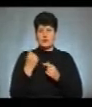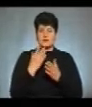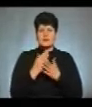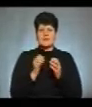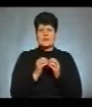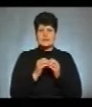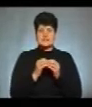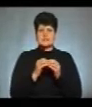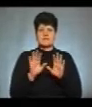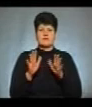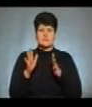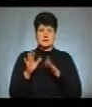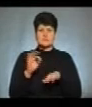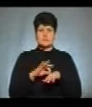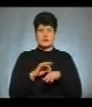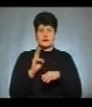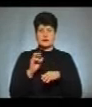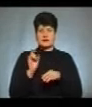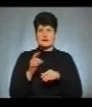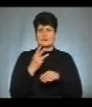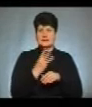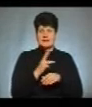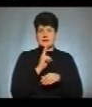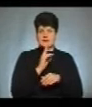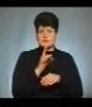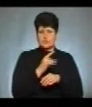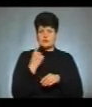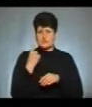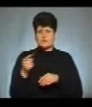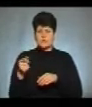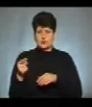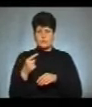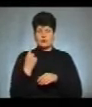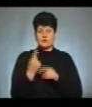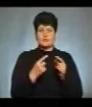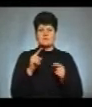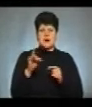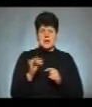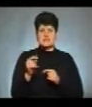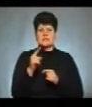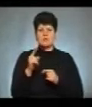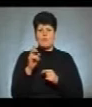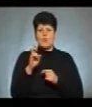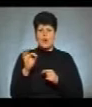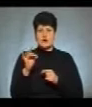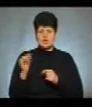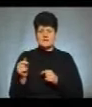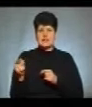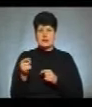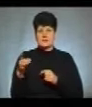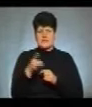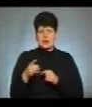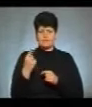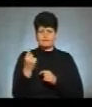спалахів кору. Три в Кременецькому районі та в Тернополі, по одному в Збараському, Борщівському, Теребовлянському та Тернопільському районах.